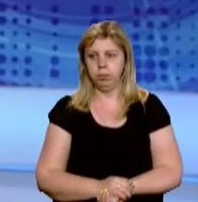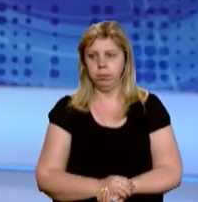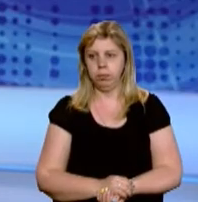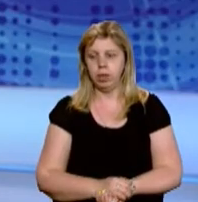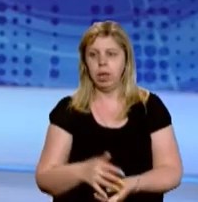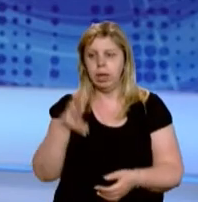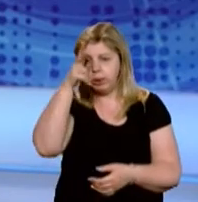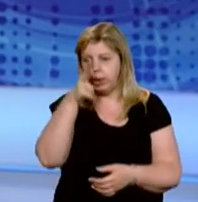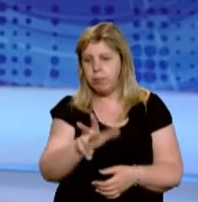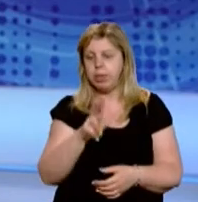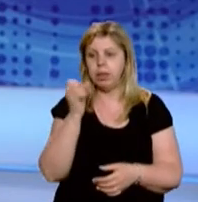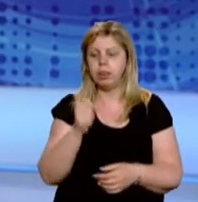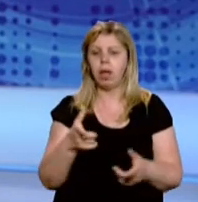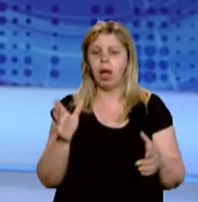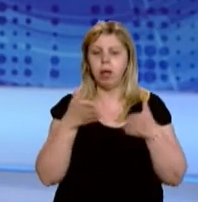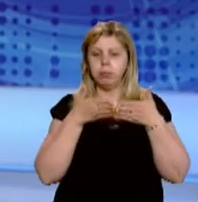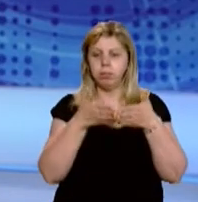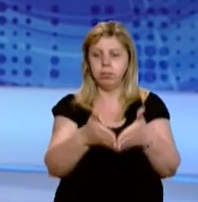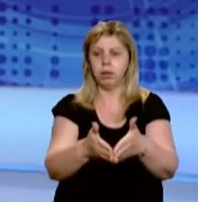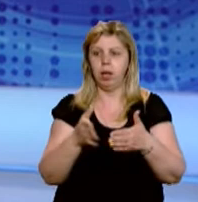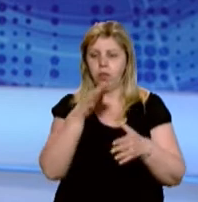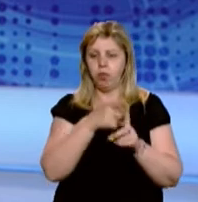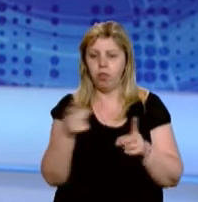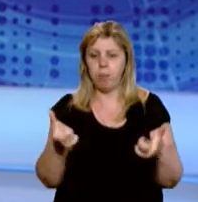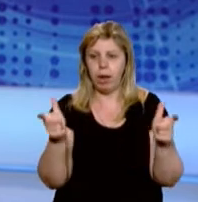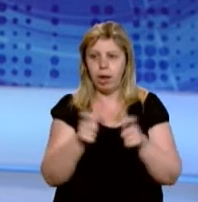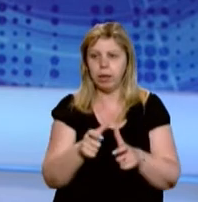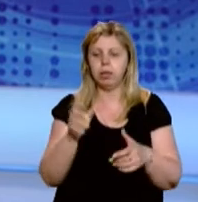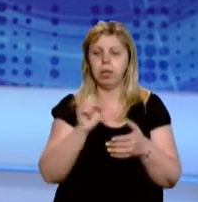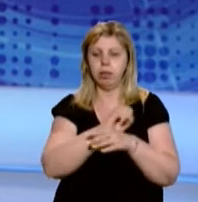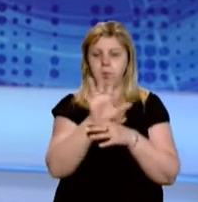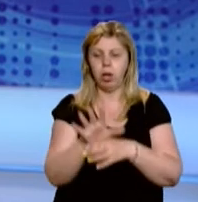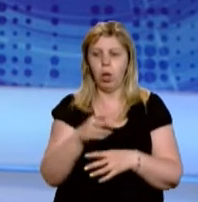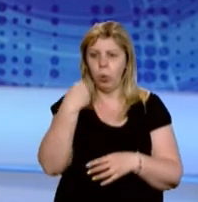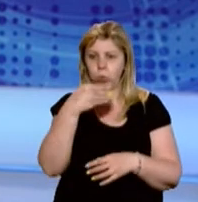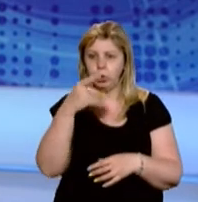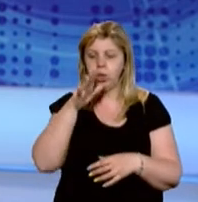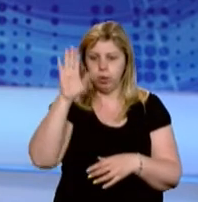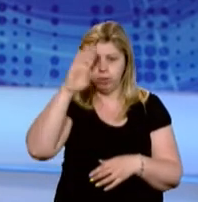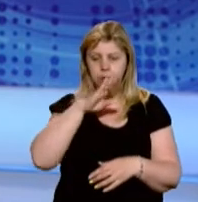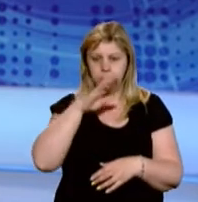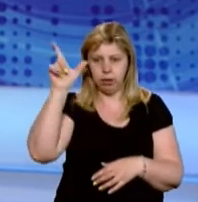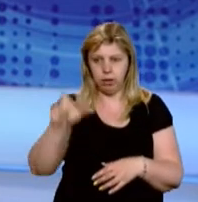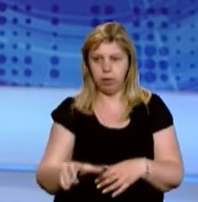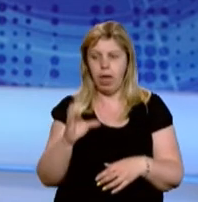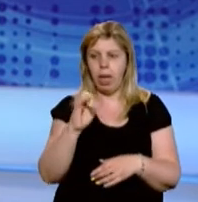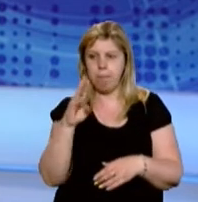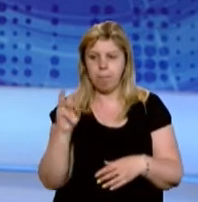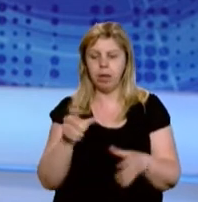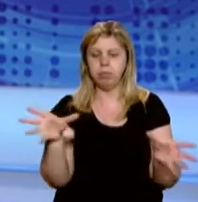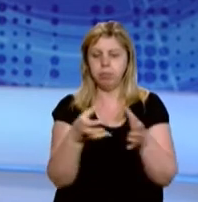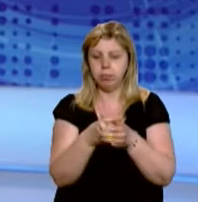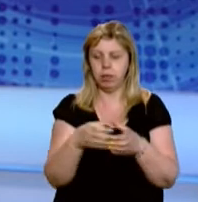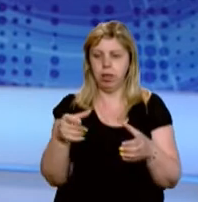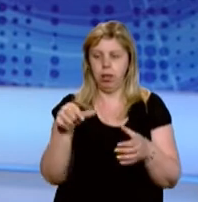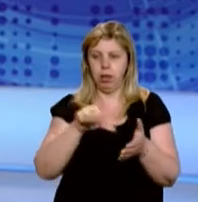Три місяці на круїзному лайнері під час пандемії ковід-19. Ужгородка Ема Оганесян разом з іншими членами